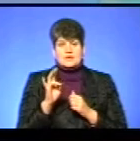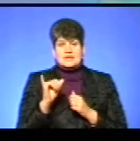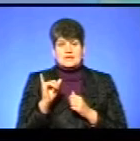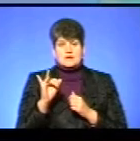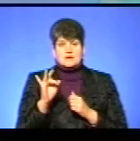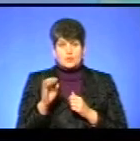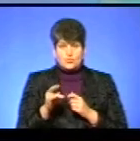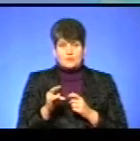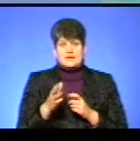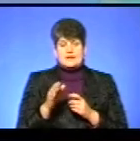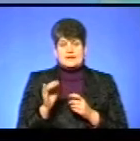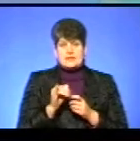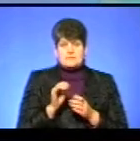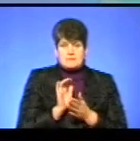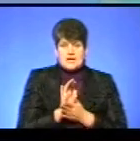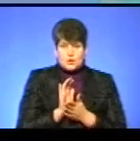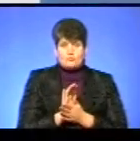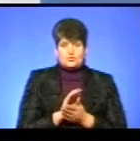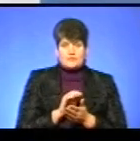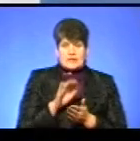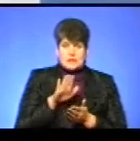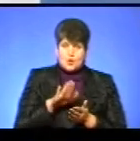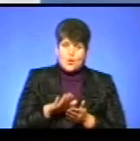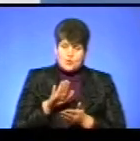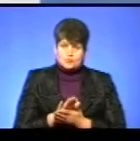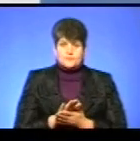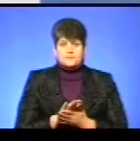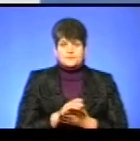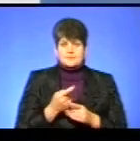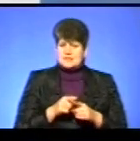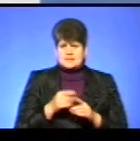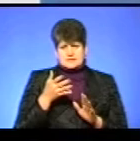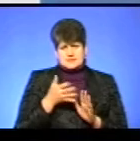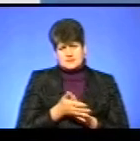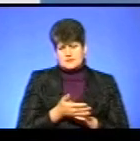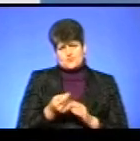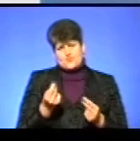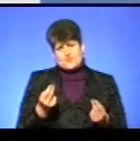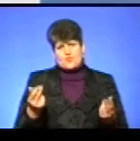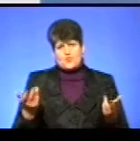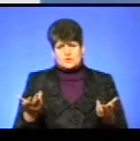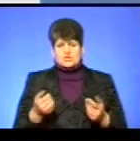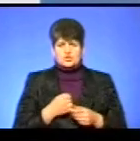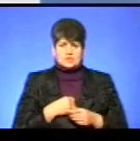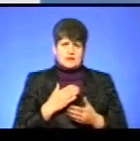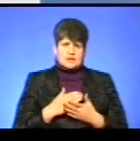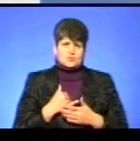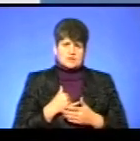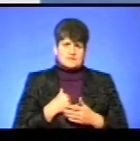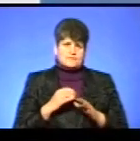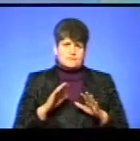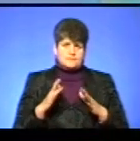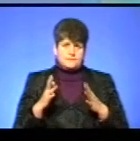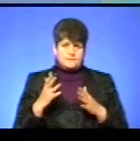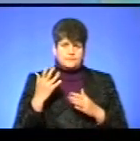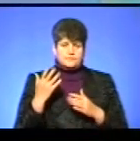Ну, на жаль, самі ми знаємо і розуміємо, що це дуже затратне в коштах. І, на жаль, є в нас випадки такі,